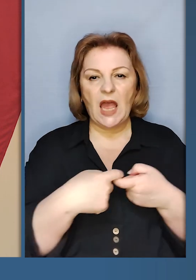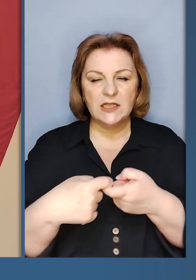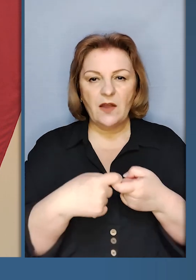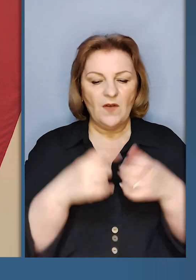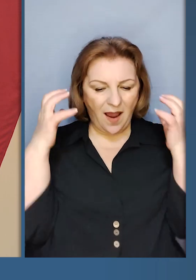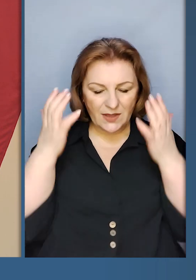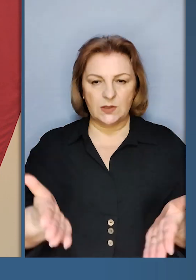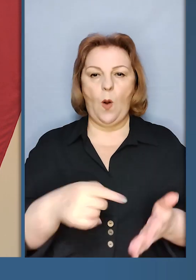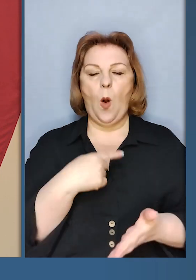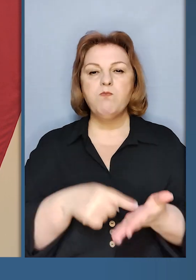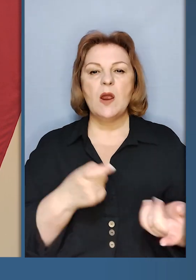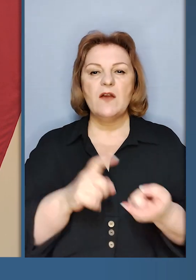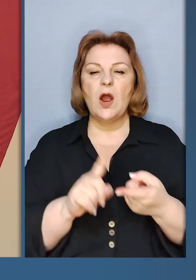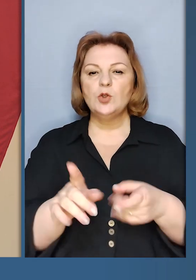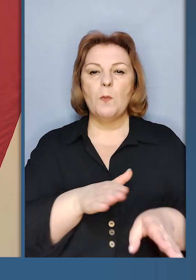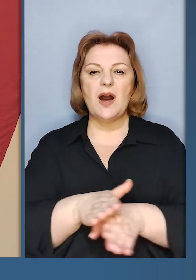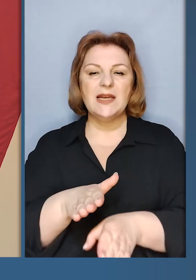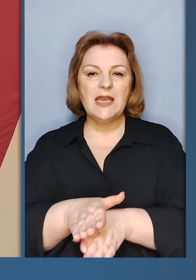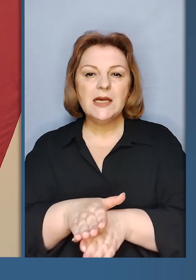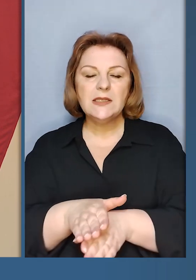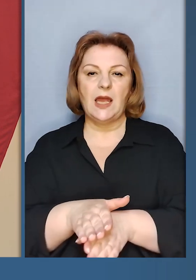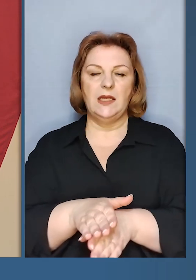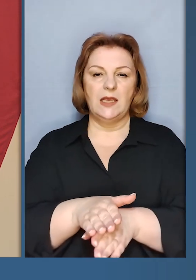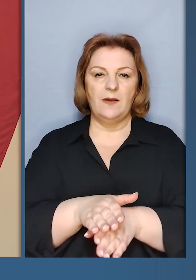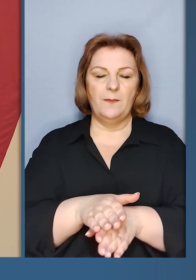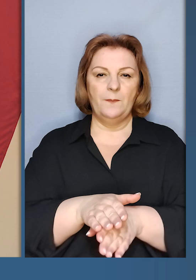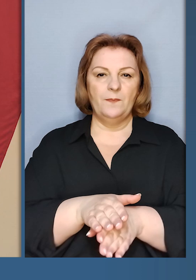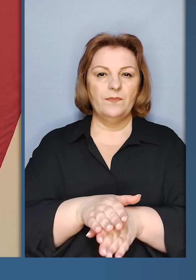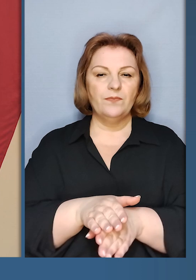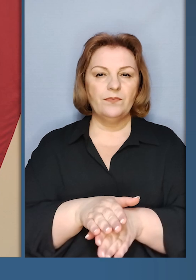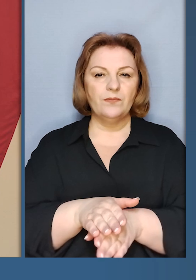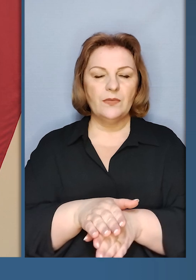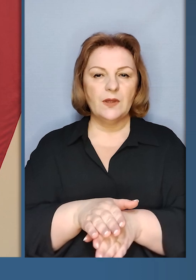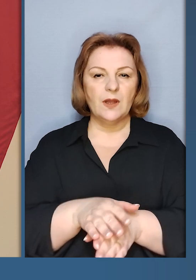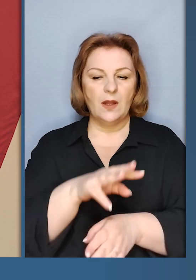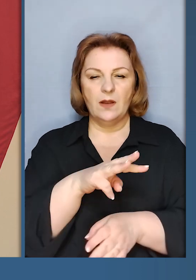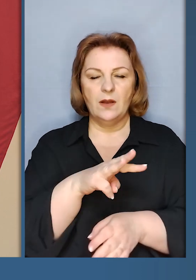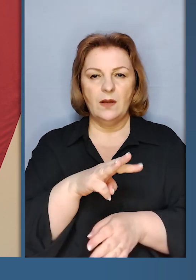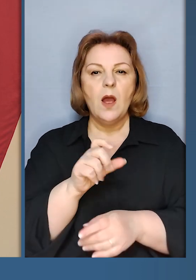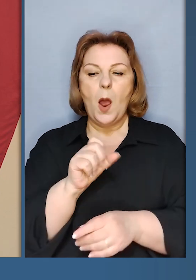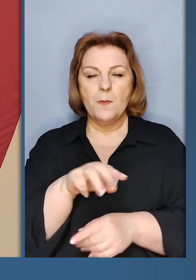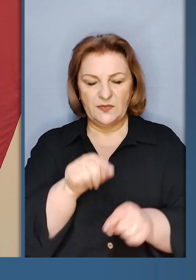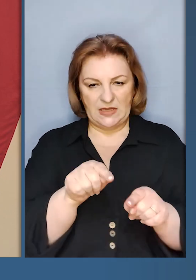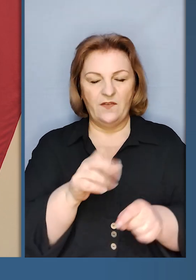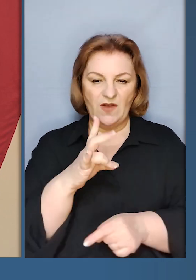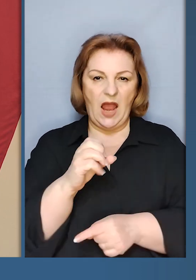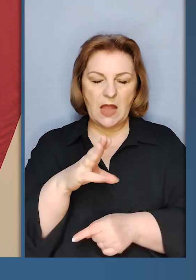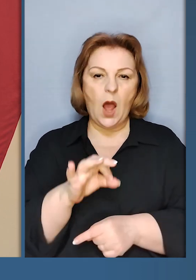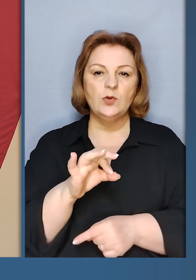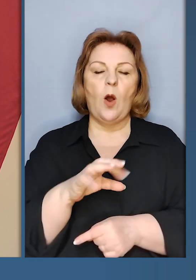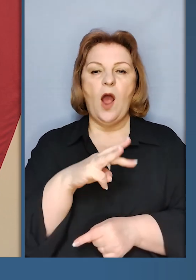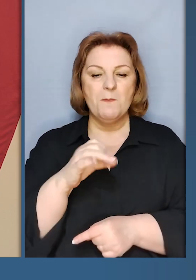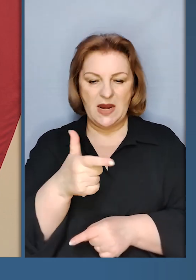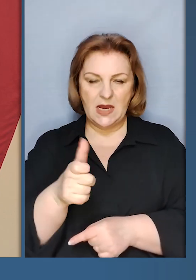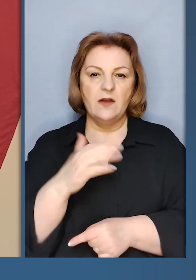зв'язок і питання, пов'язані з тим, щоб реалізувати місії Air Policy в рамах НАТО. Ці